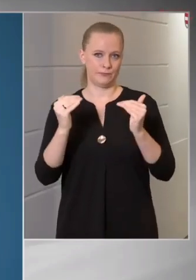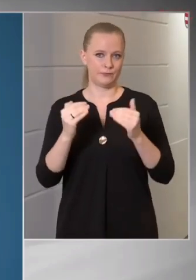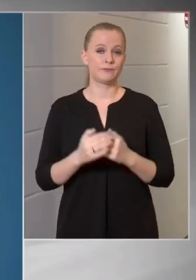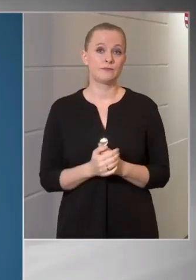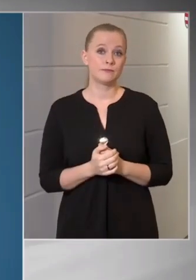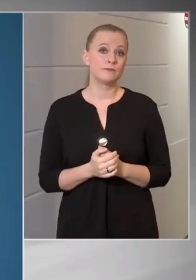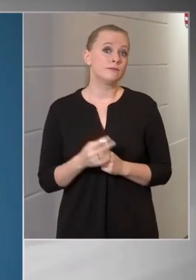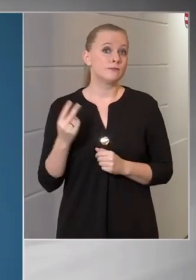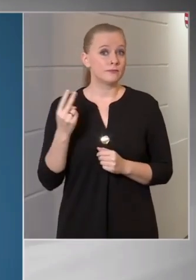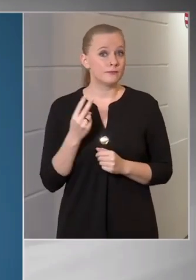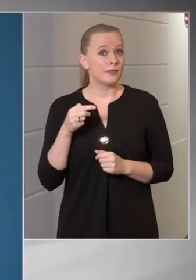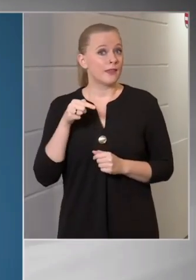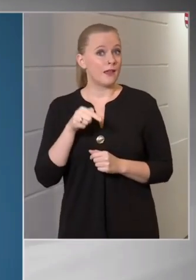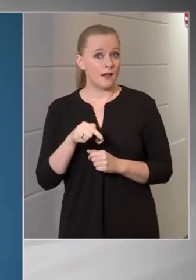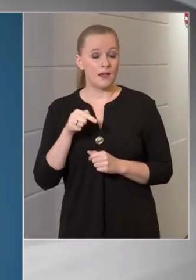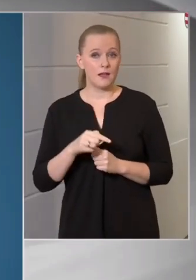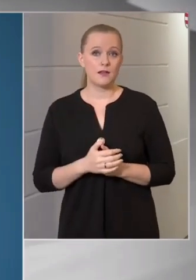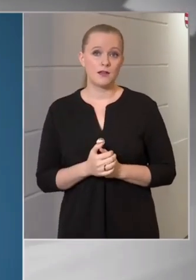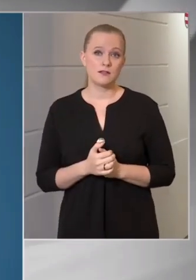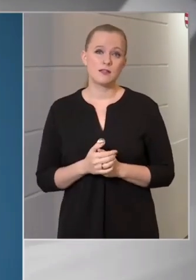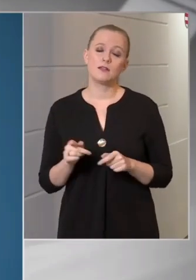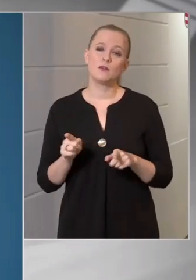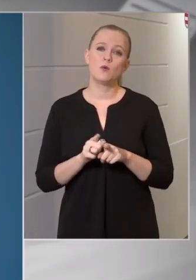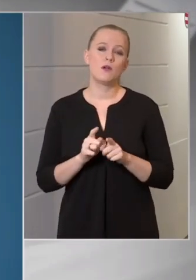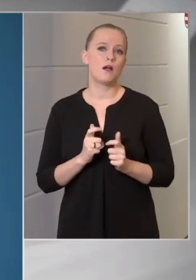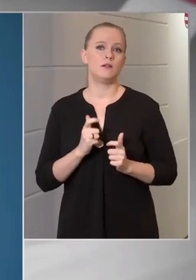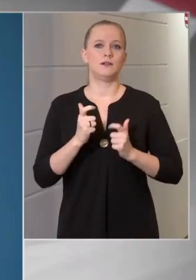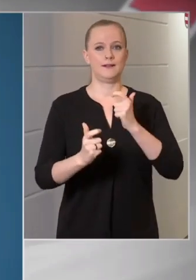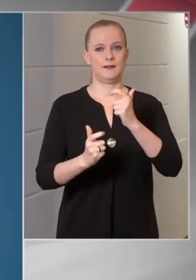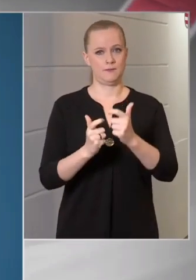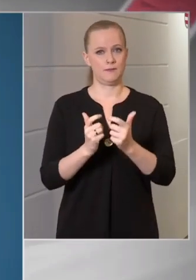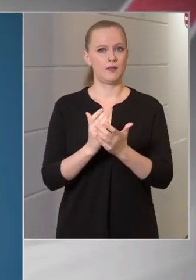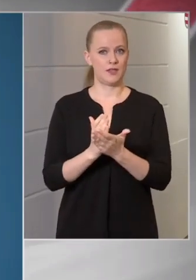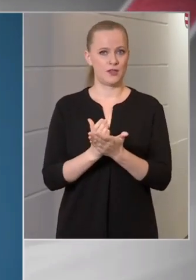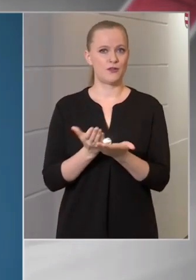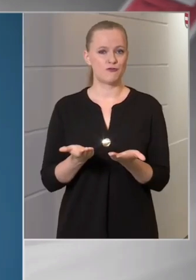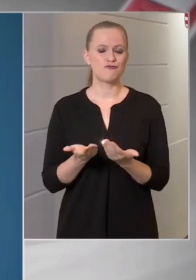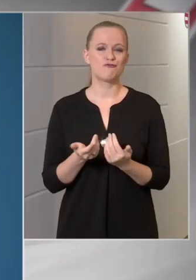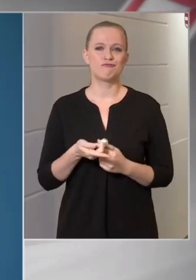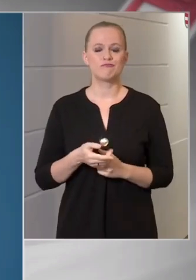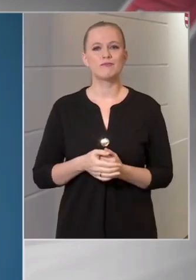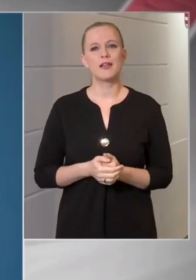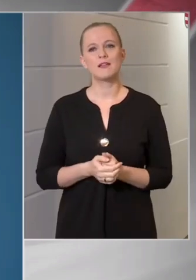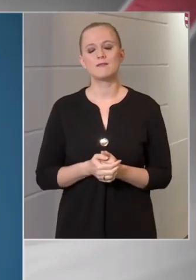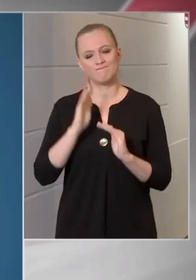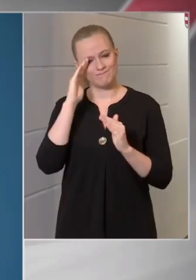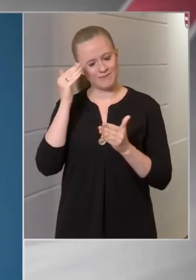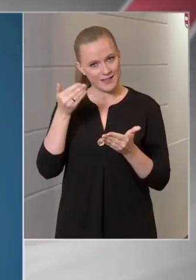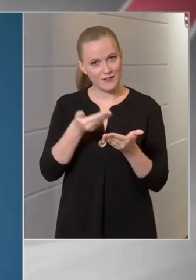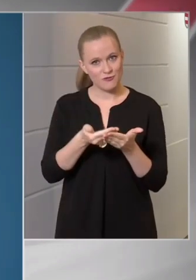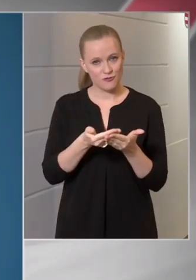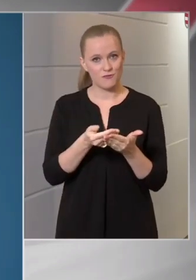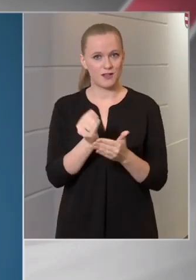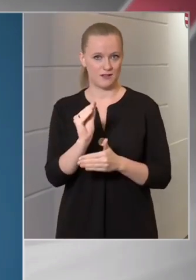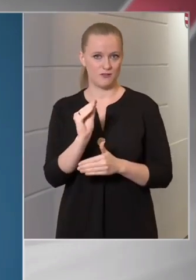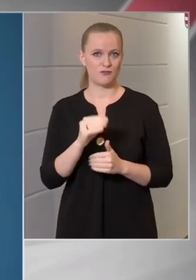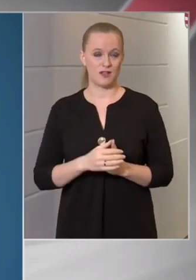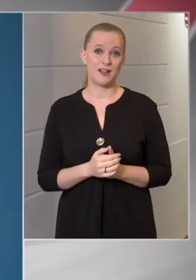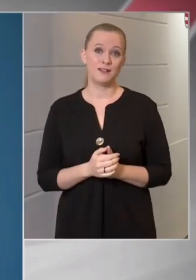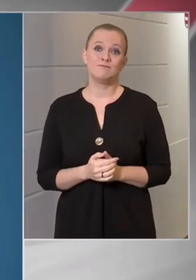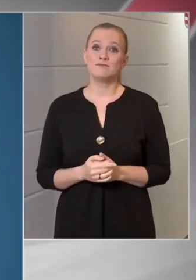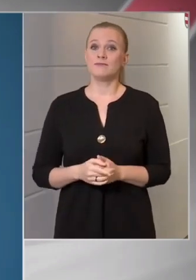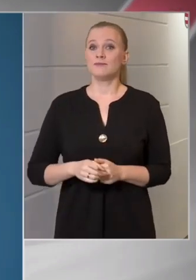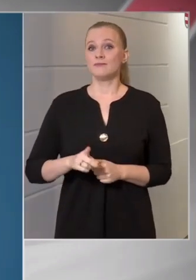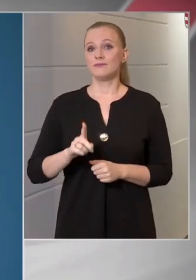Természetesen ez egy olyan lépés, ami egyfajta elismerést jelent, azonban